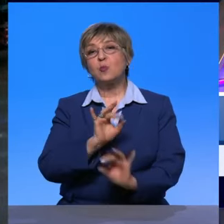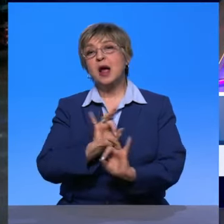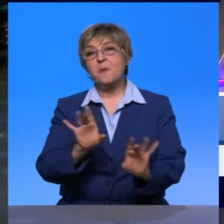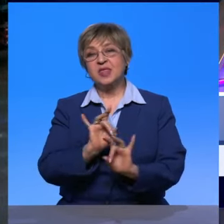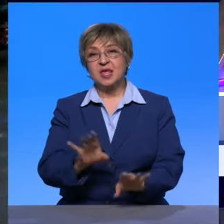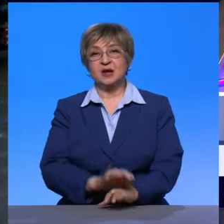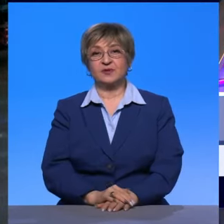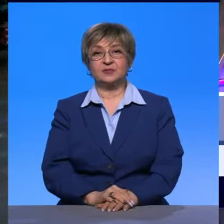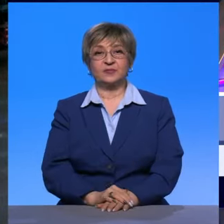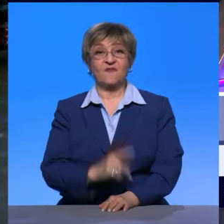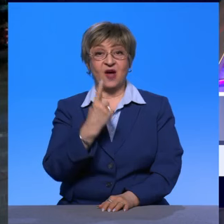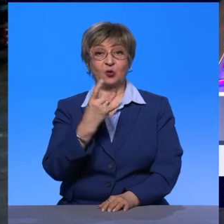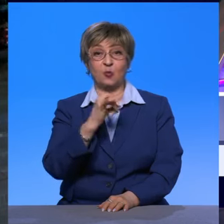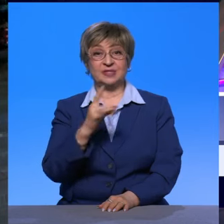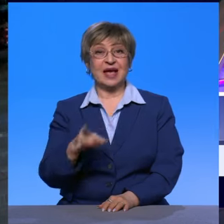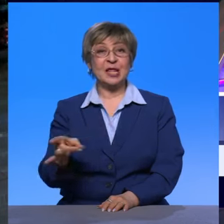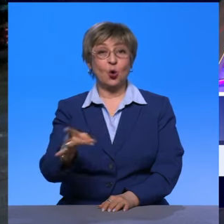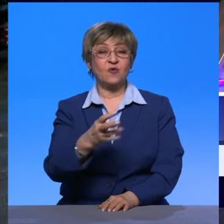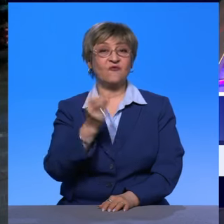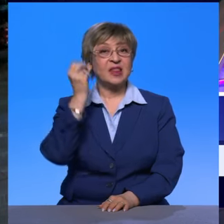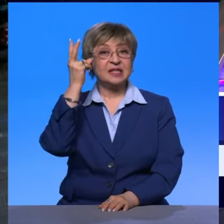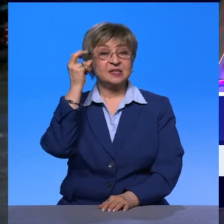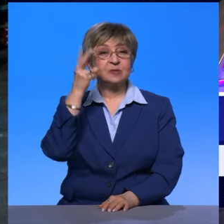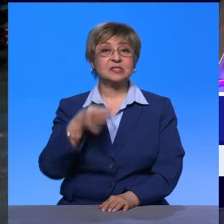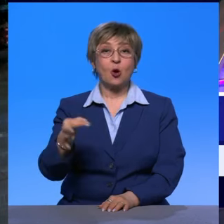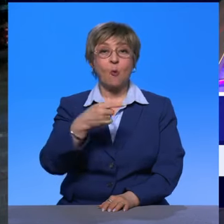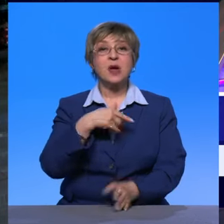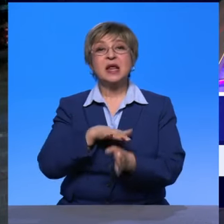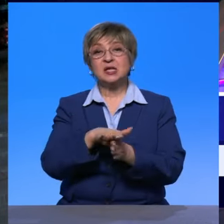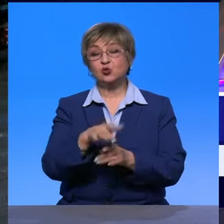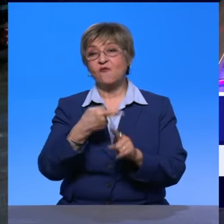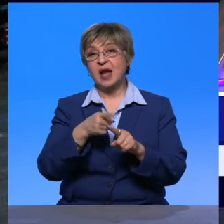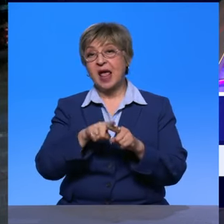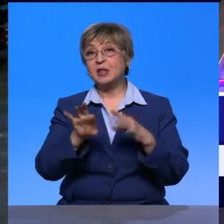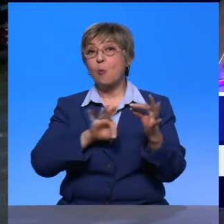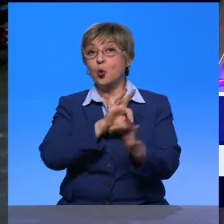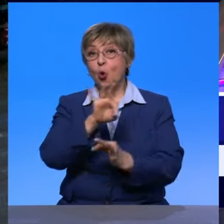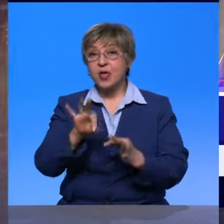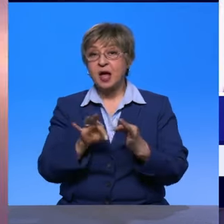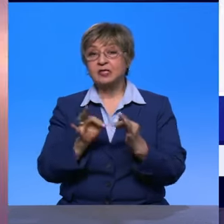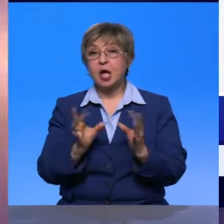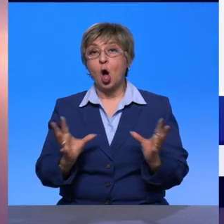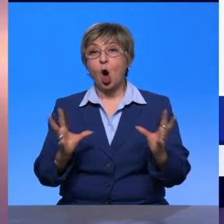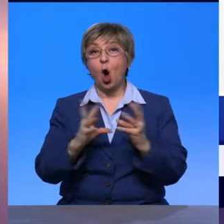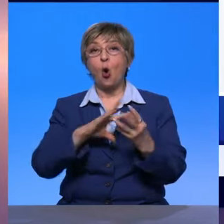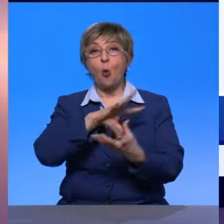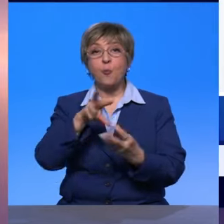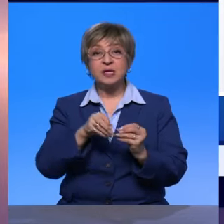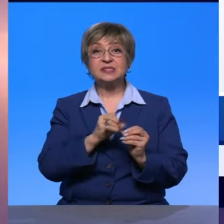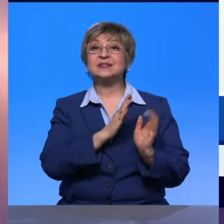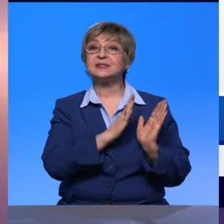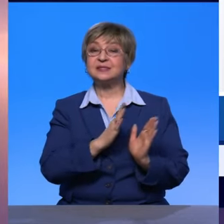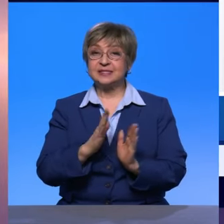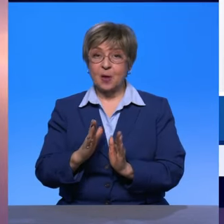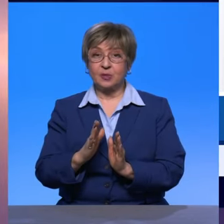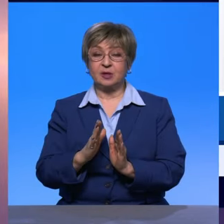Дело в том, что в одном из регионов, Владимирской области, мы реализовывали такой проект. Он комплексный как раз, он системный, то, о чем вы говорите.